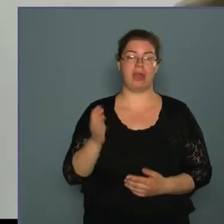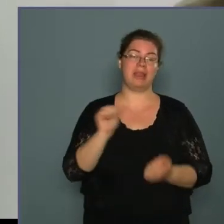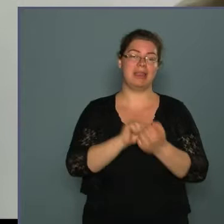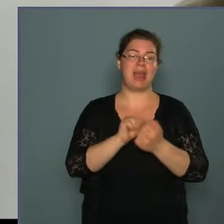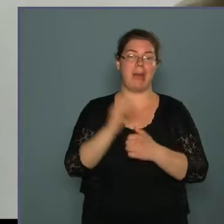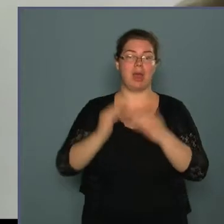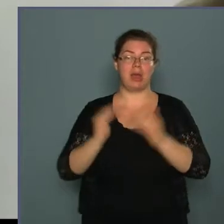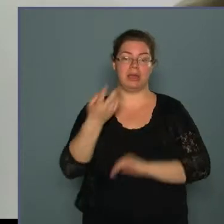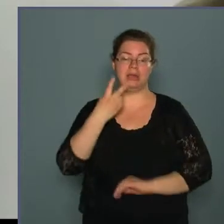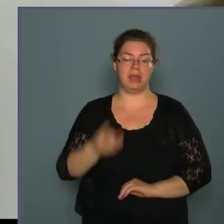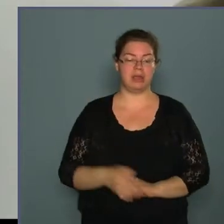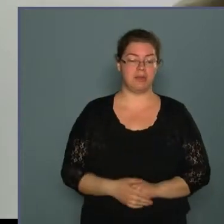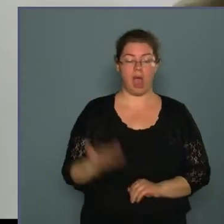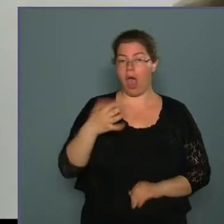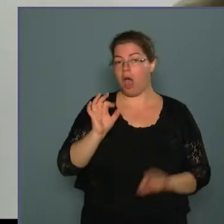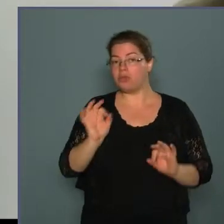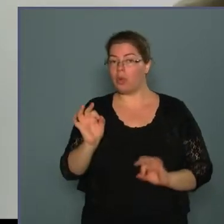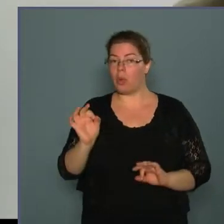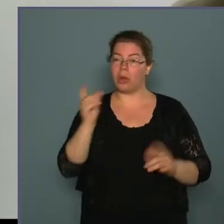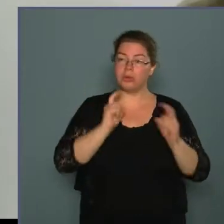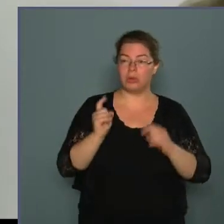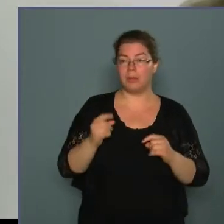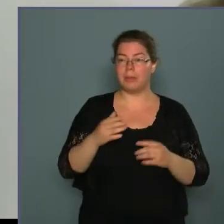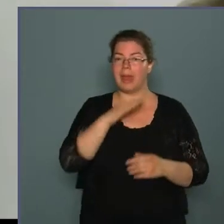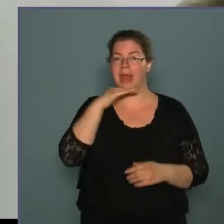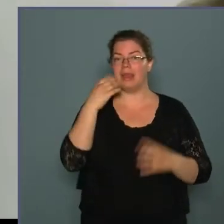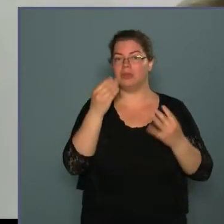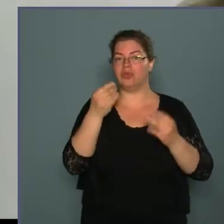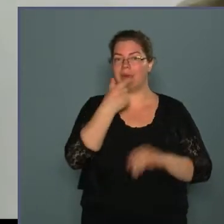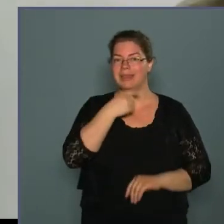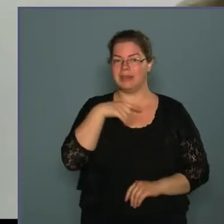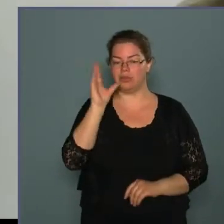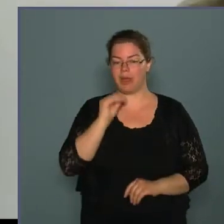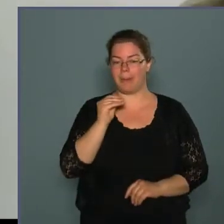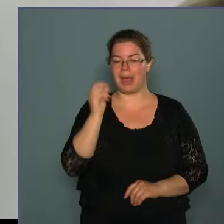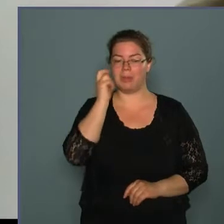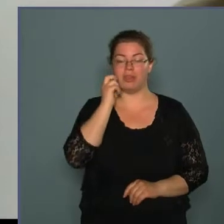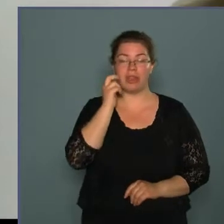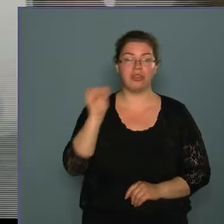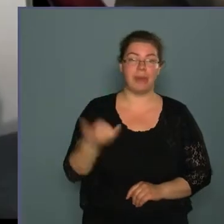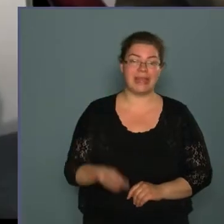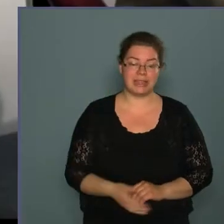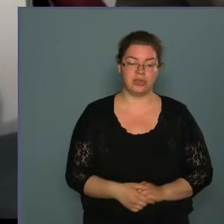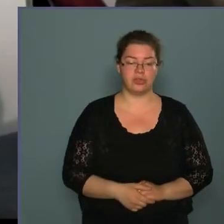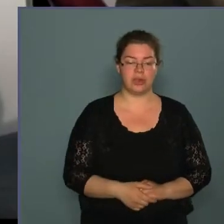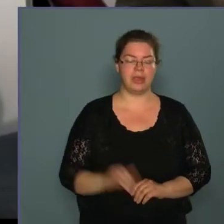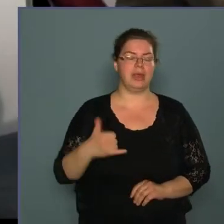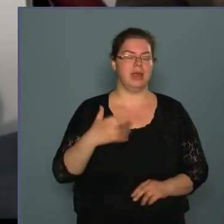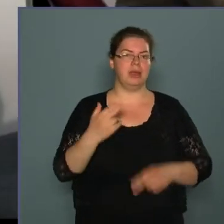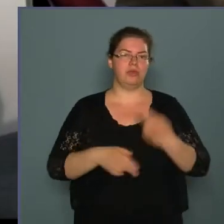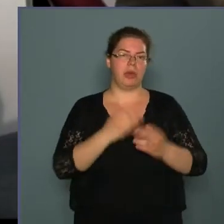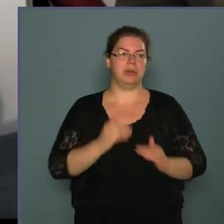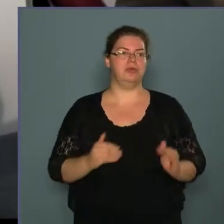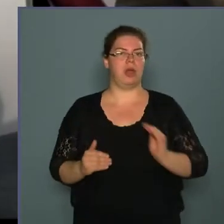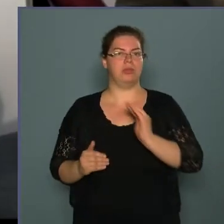tekintve, ugyanis ha jól sejtem, akkor elég sok az idős ember Pest Erzsépeten is. Igen, és folyamatosan